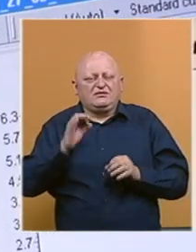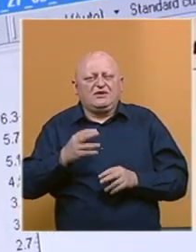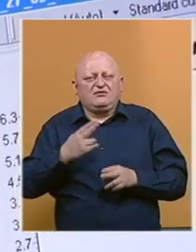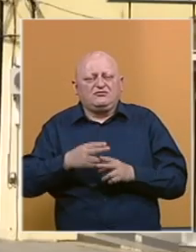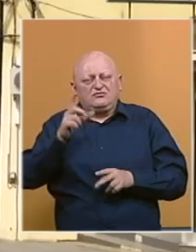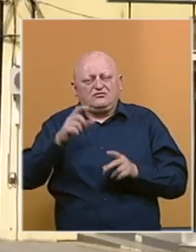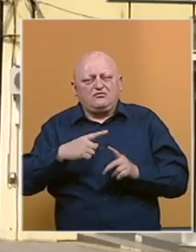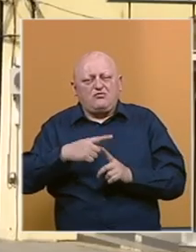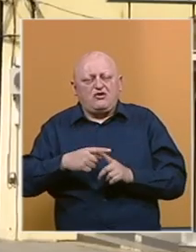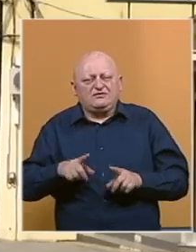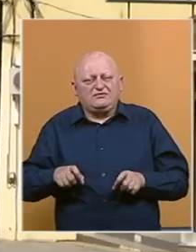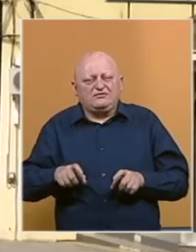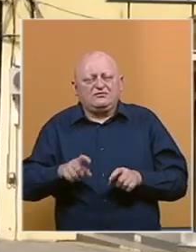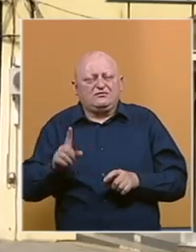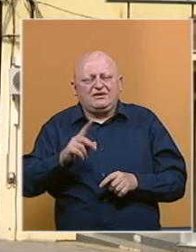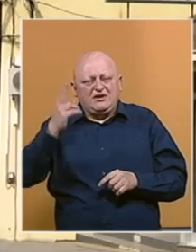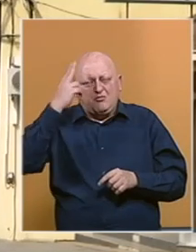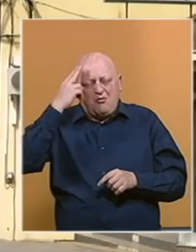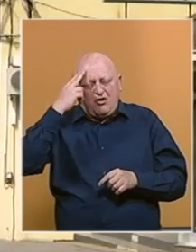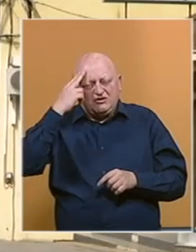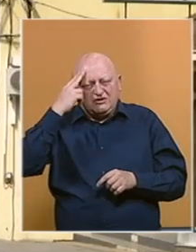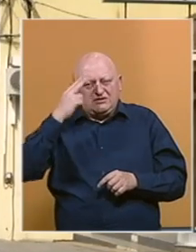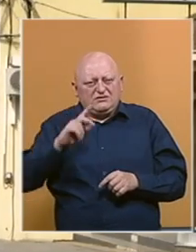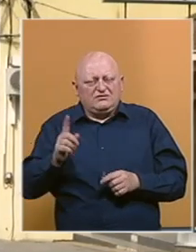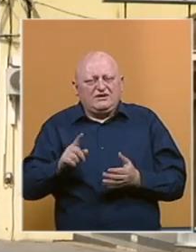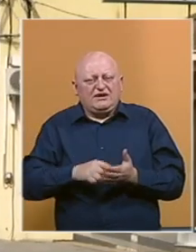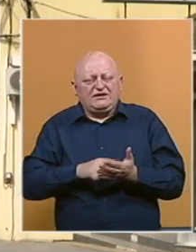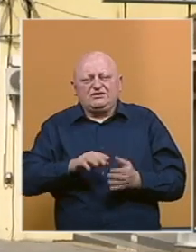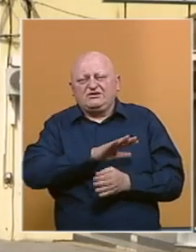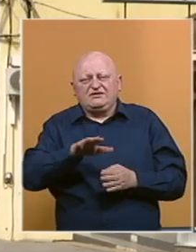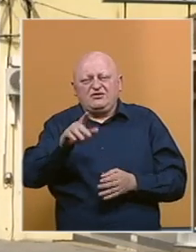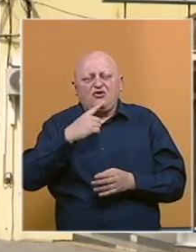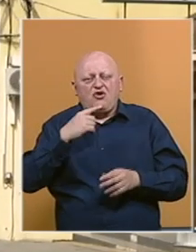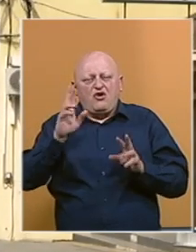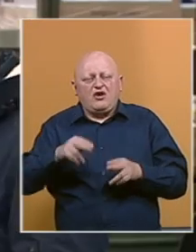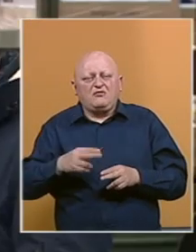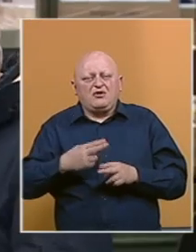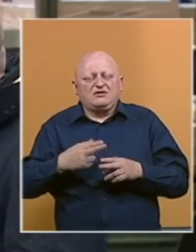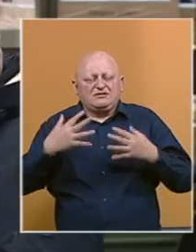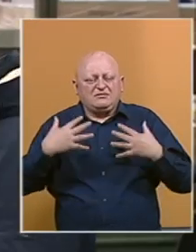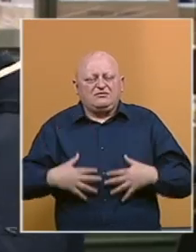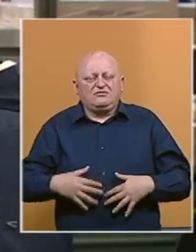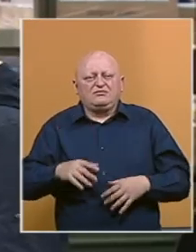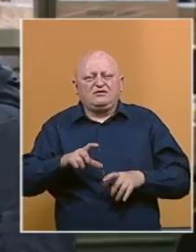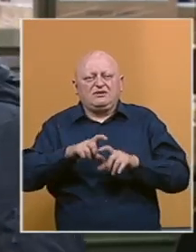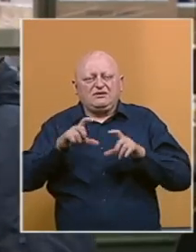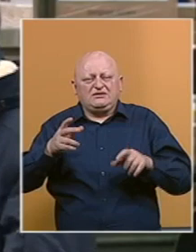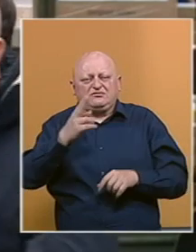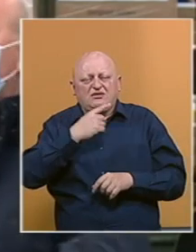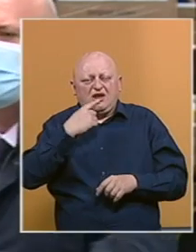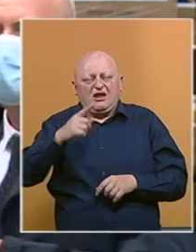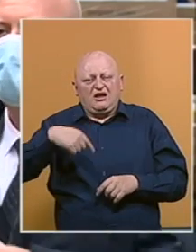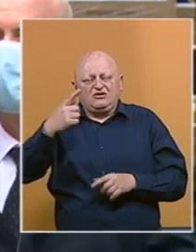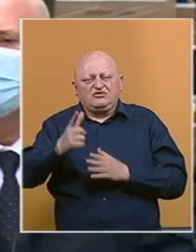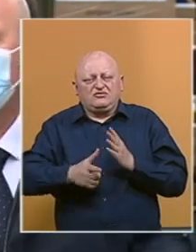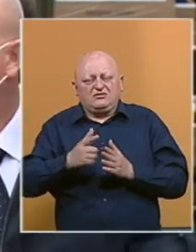osoba pozitivnih na koronavirus nije poznat, budući da se ne testiraju svi oni koji imaju simptome. Nadležne ističu da bi se u narednom